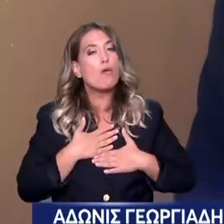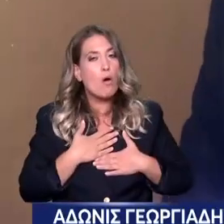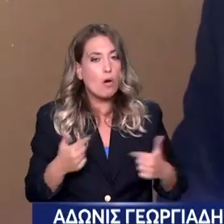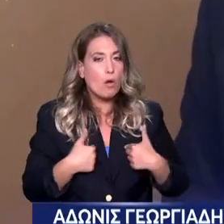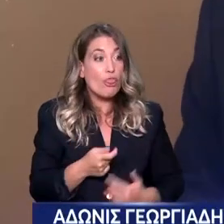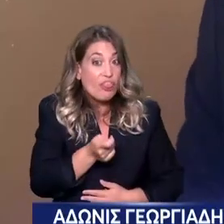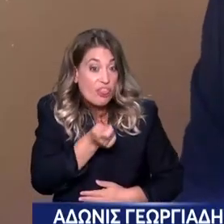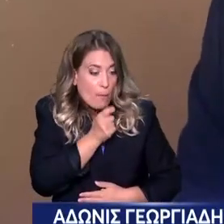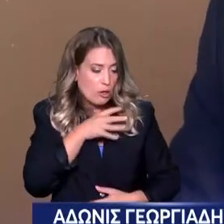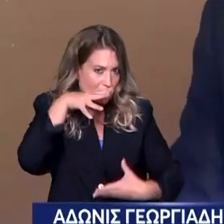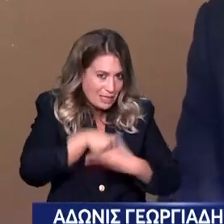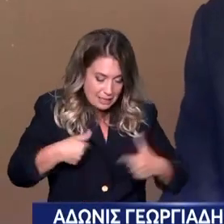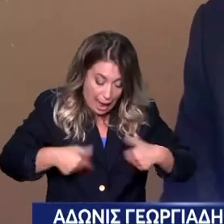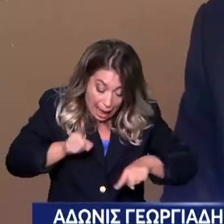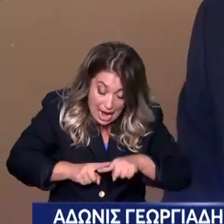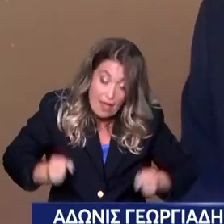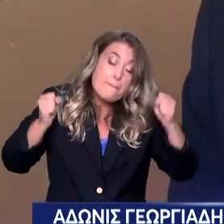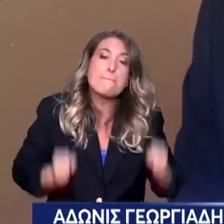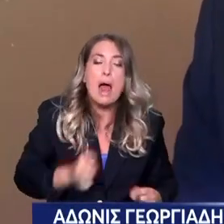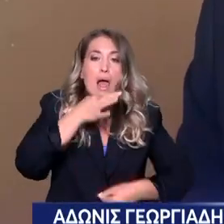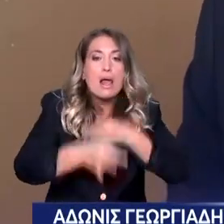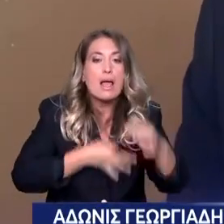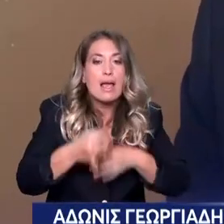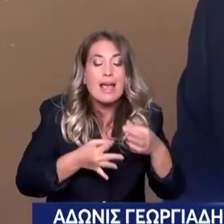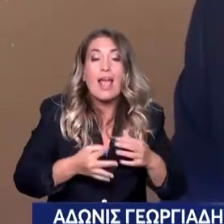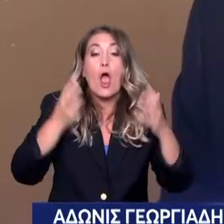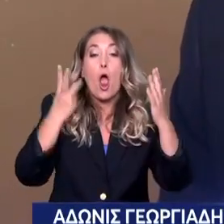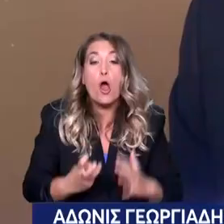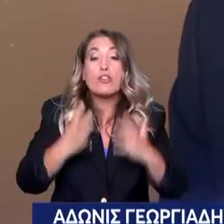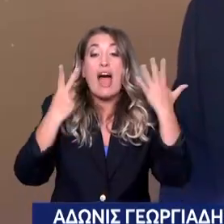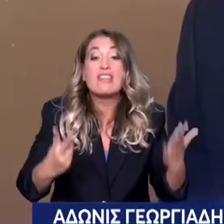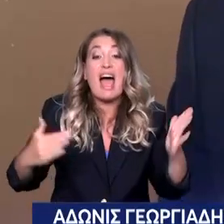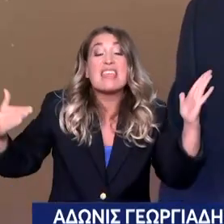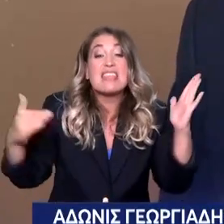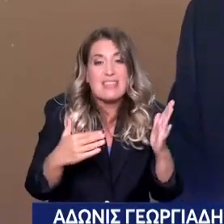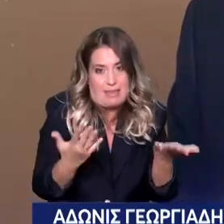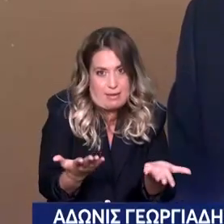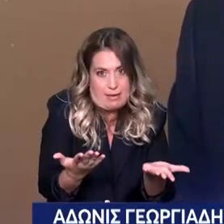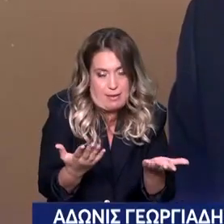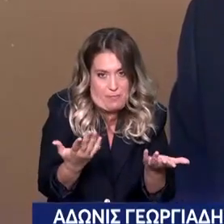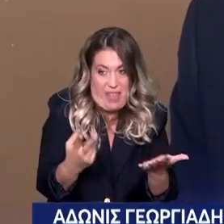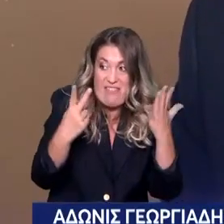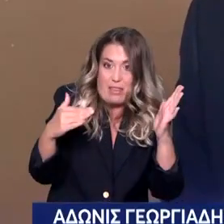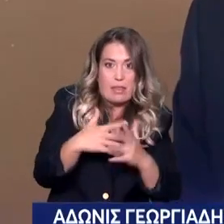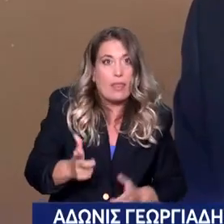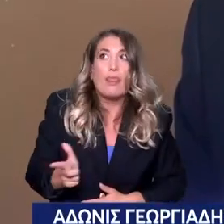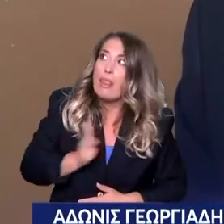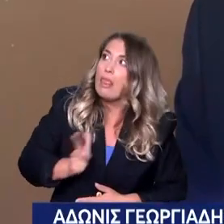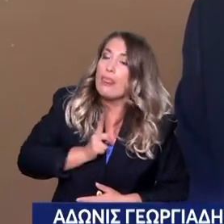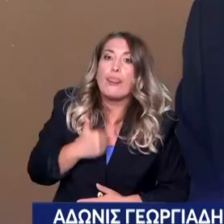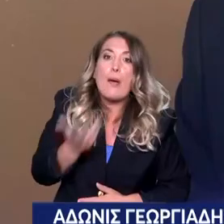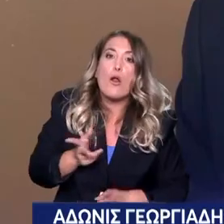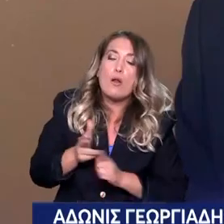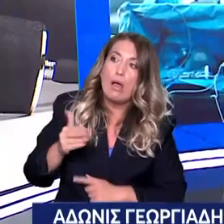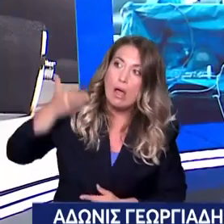και δημοσιογραφώ σε μια χώρα όπου 87.000 άνθρωποι περιμένουν να χειρουργηθούν και δεν μπορούν να χειρουργηθούν είναι